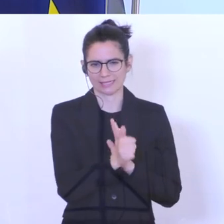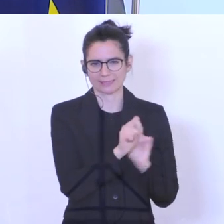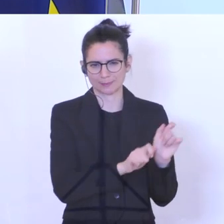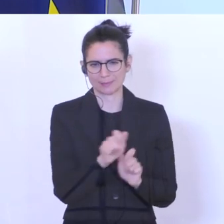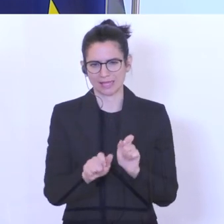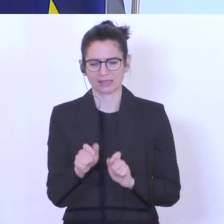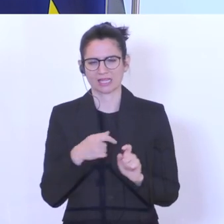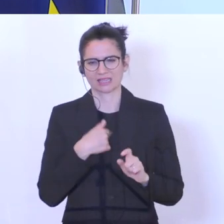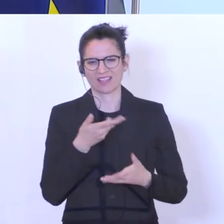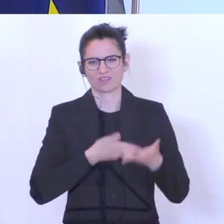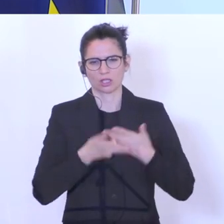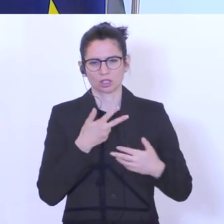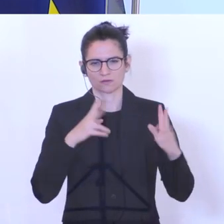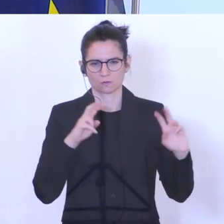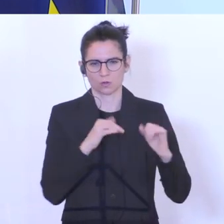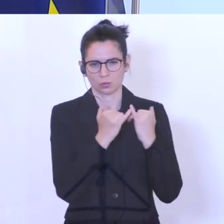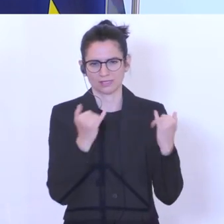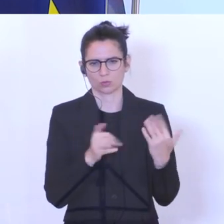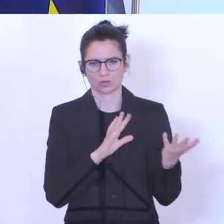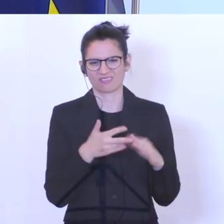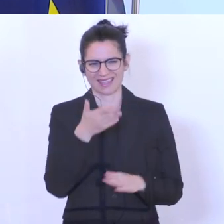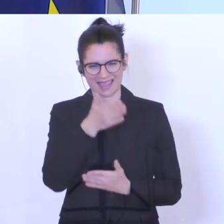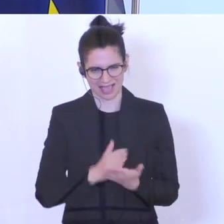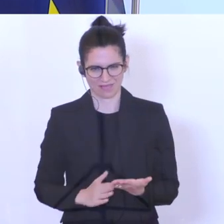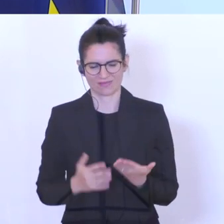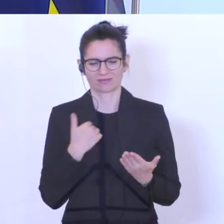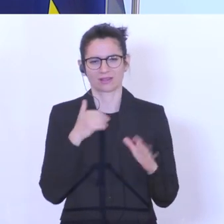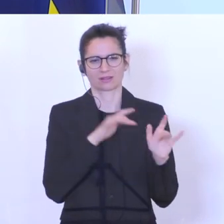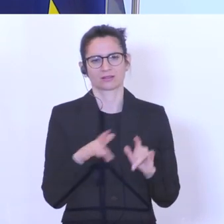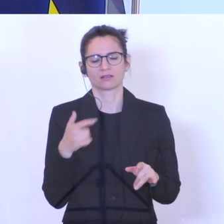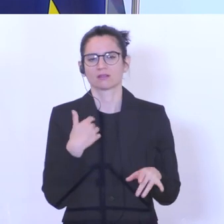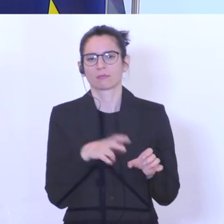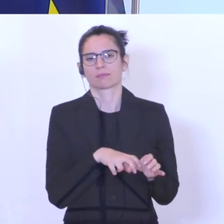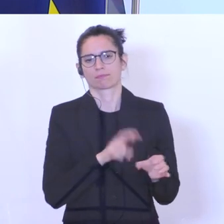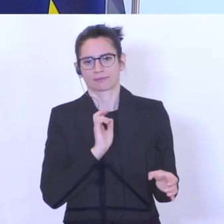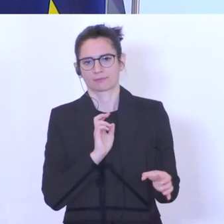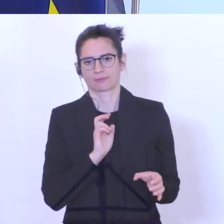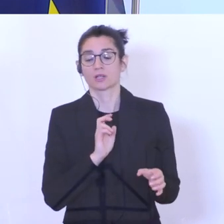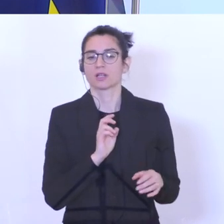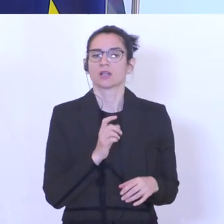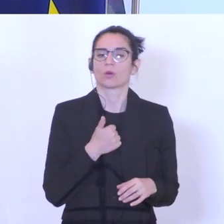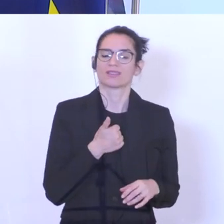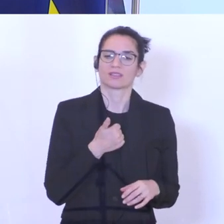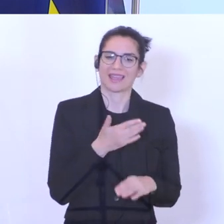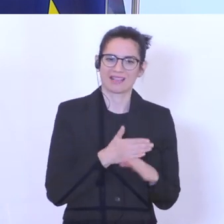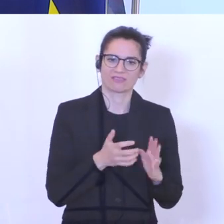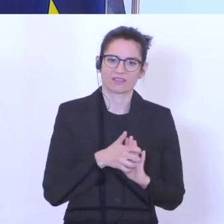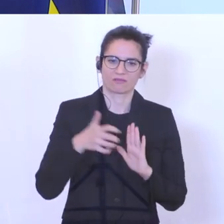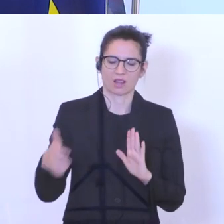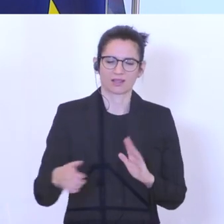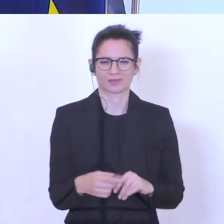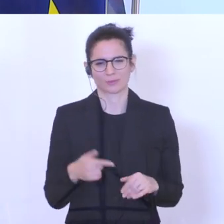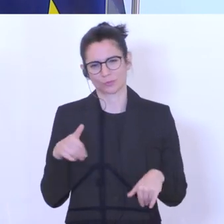und Experten des Wirtschaftsforschungsinstituts beträgt ca. die Hälfte wird es notwendig sein, die Kurzarbeit zu verlängern. Das hängt natürlich von der